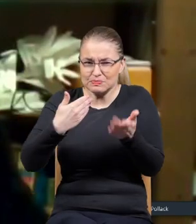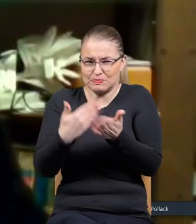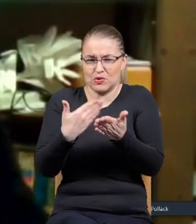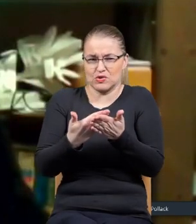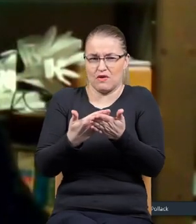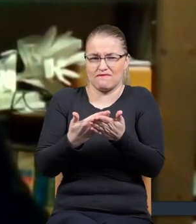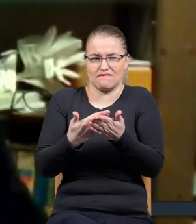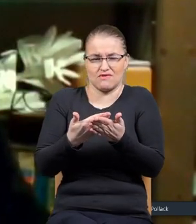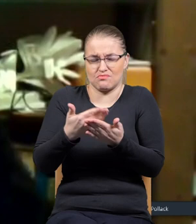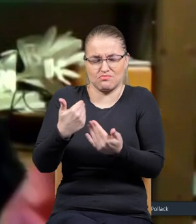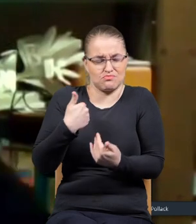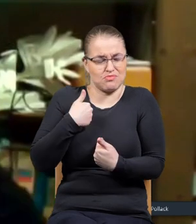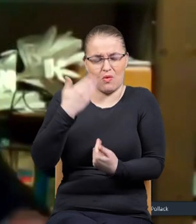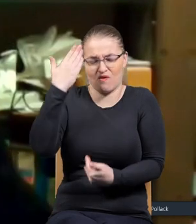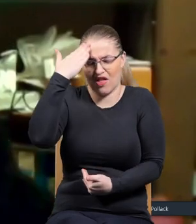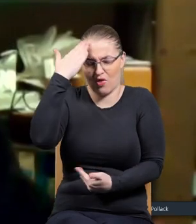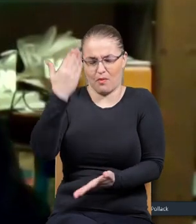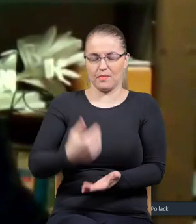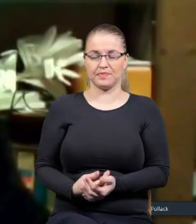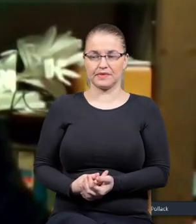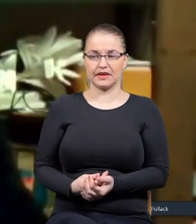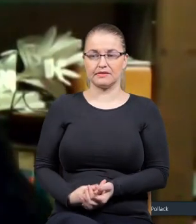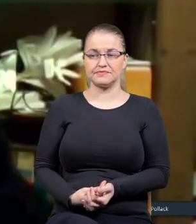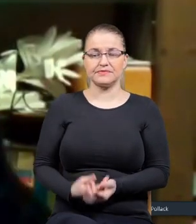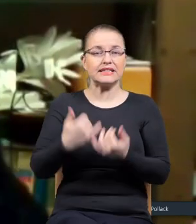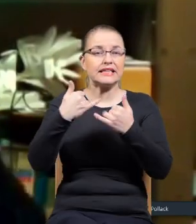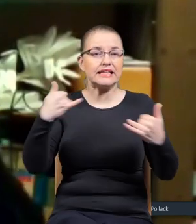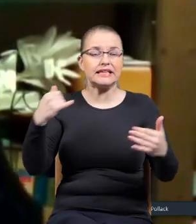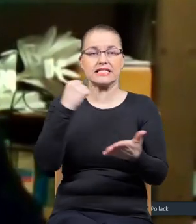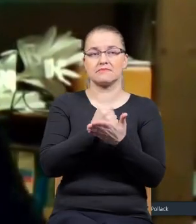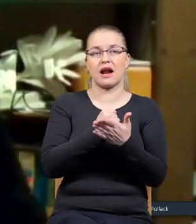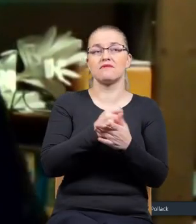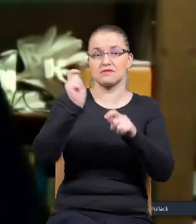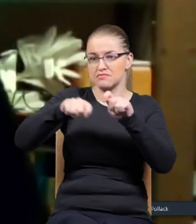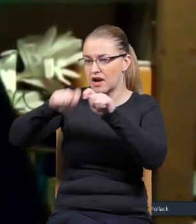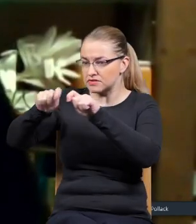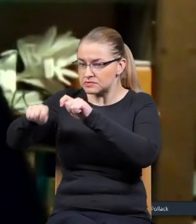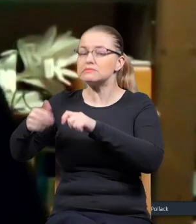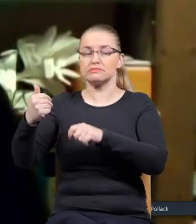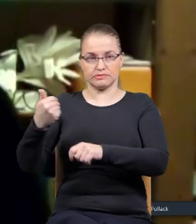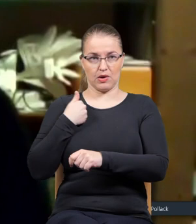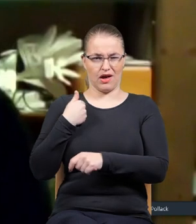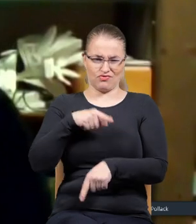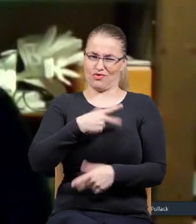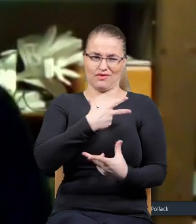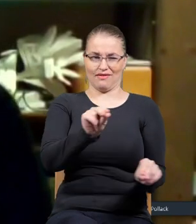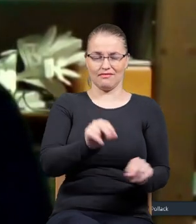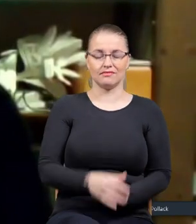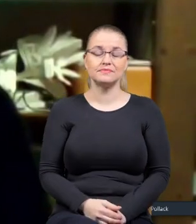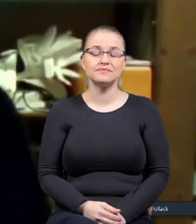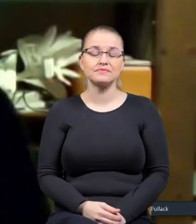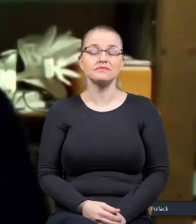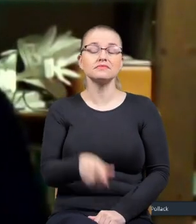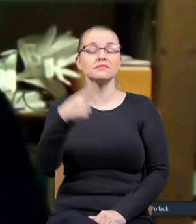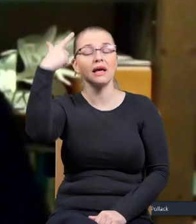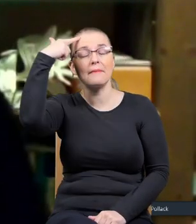oczywiste dla mnie. Wszystkie inne rzeczy ja sprawdziłem, a tego nie. Więc to z